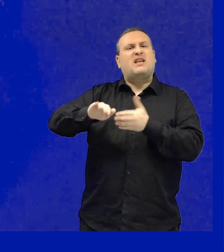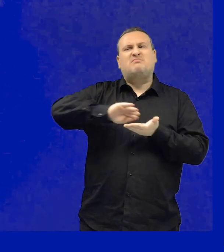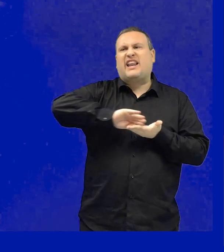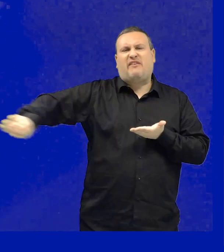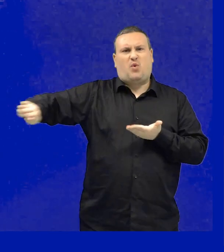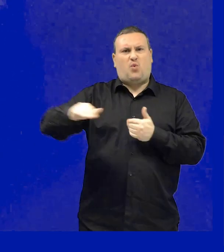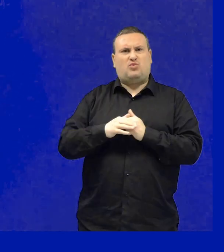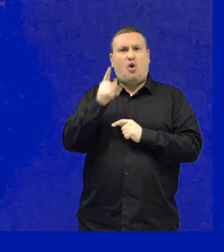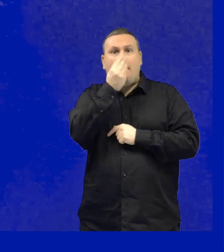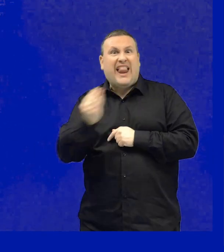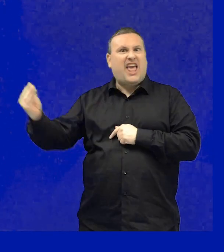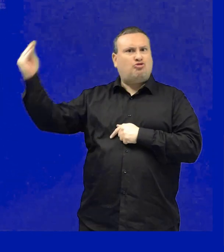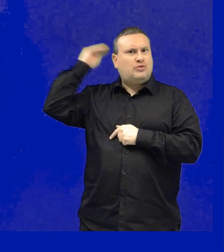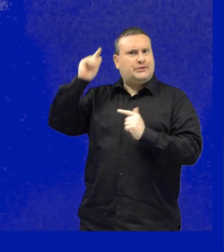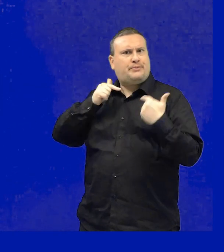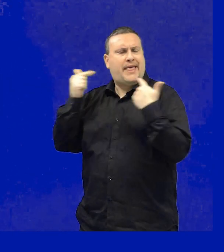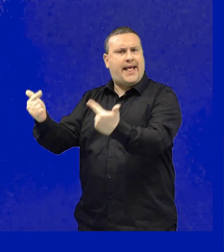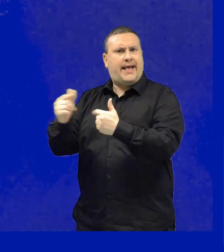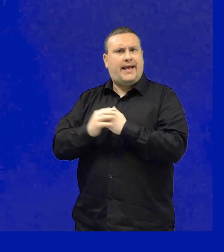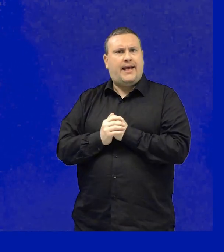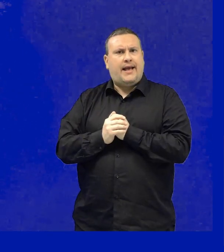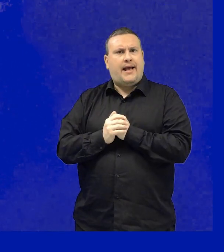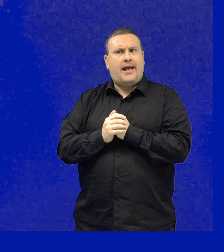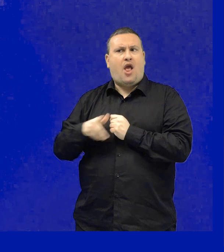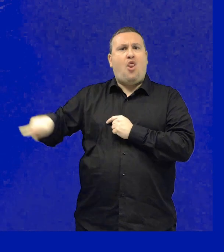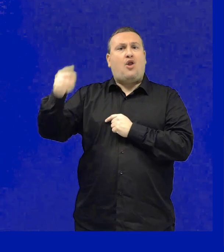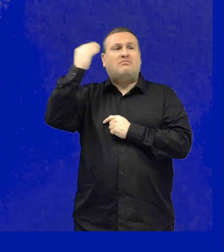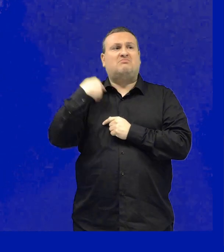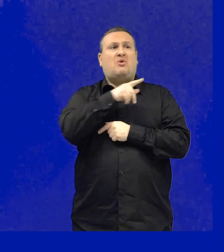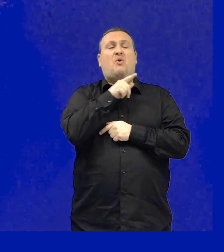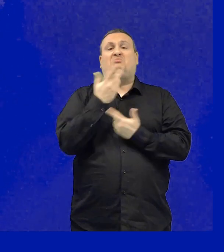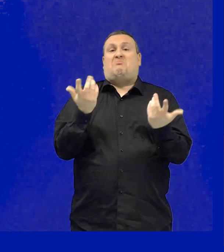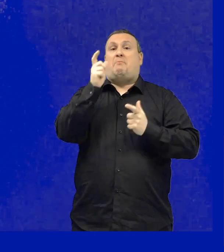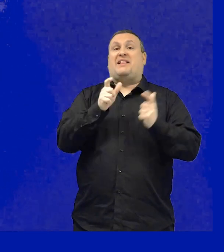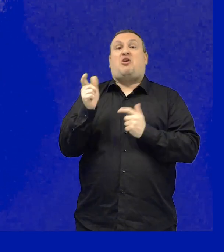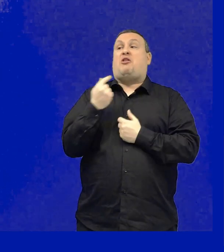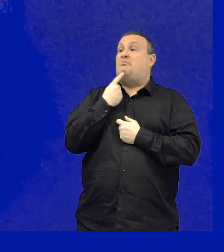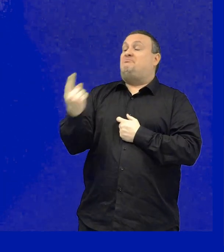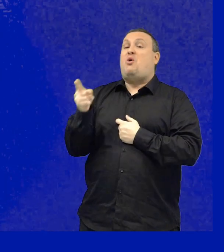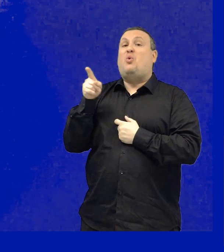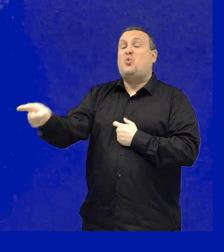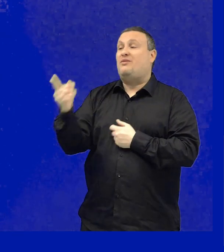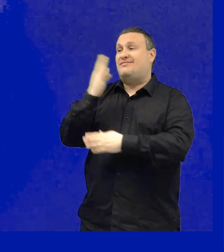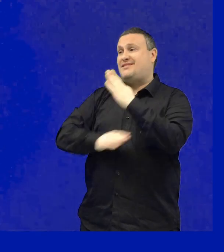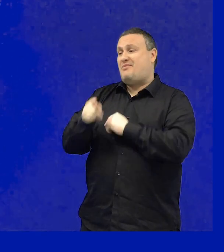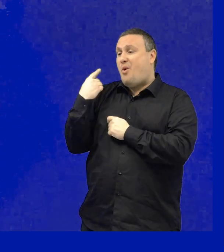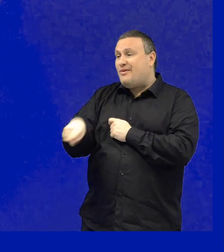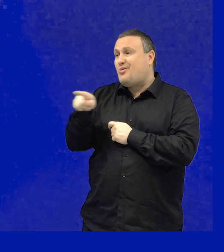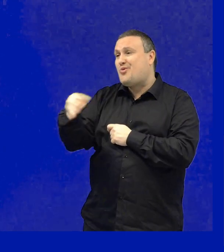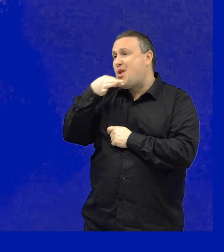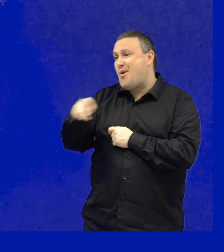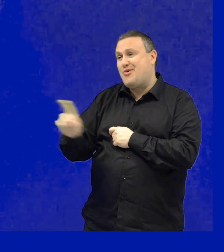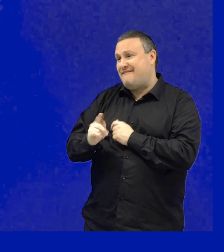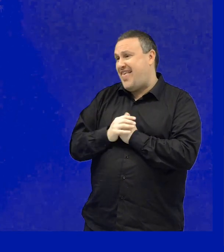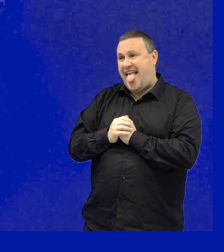esperienze di rifiuto, sono state vittime di stereotipi, persone che pensavano hai una disabilità, questo non sei in grado